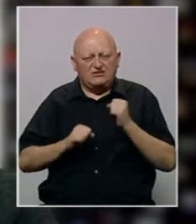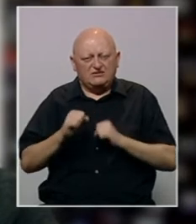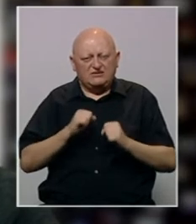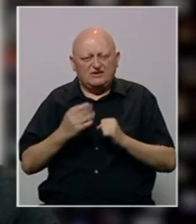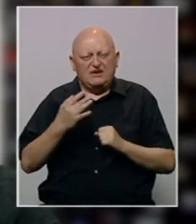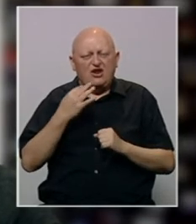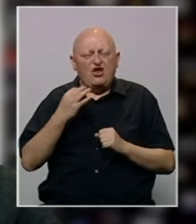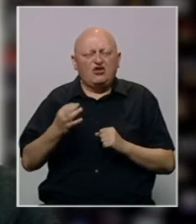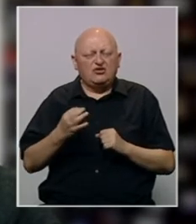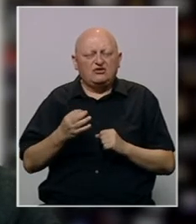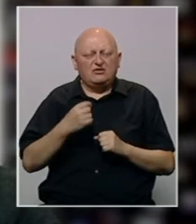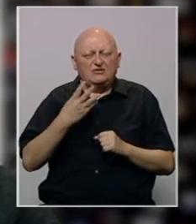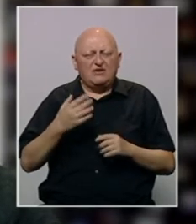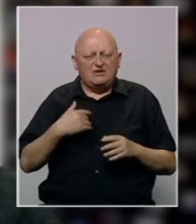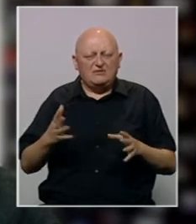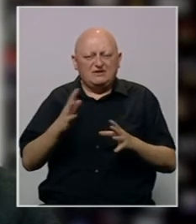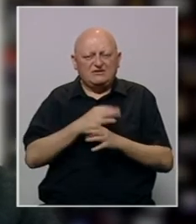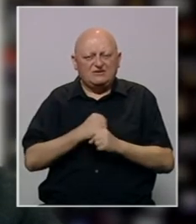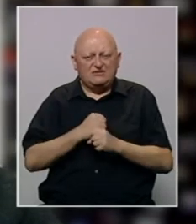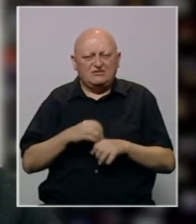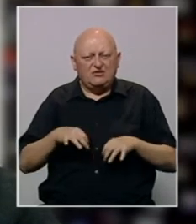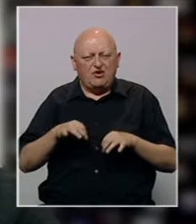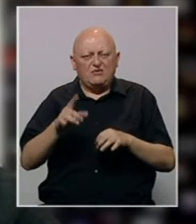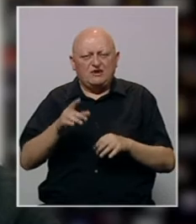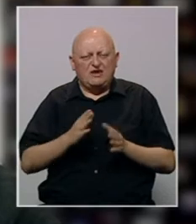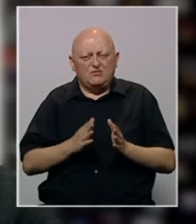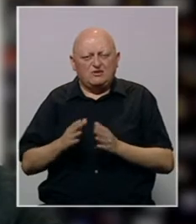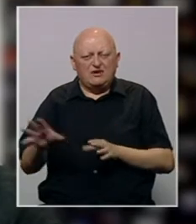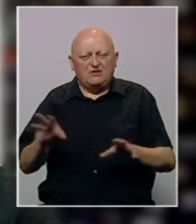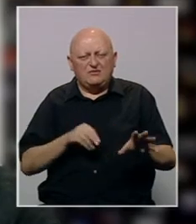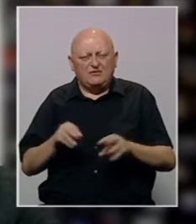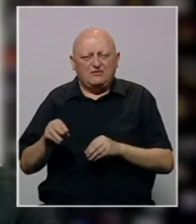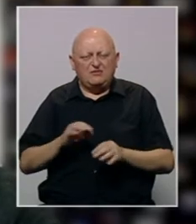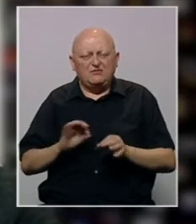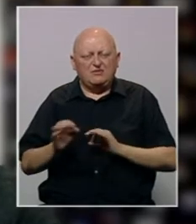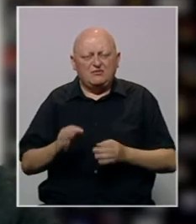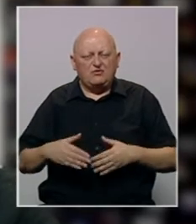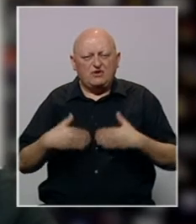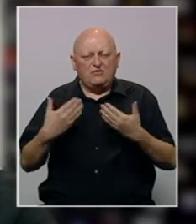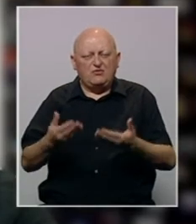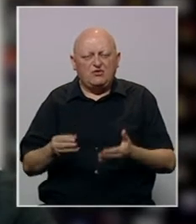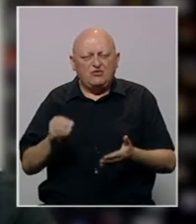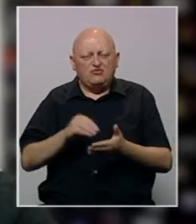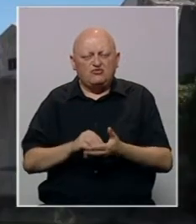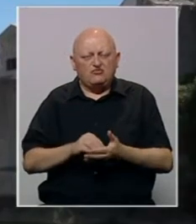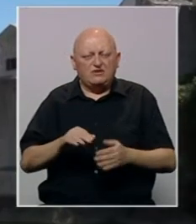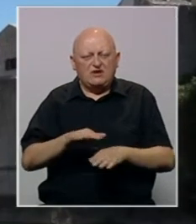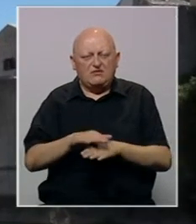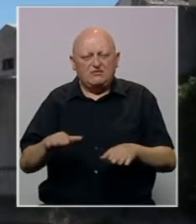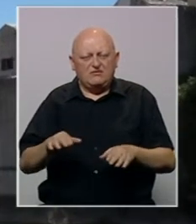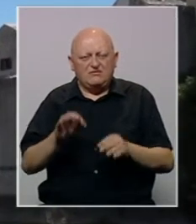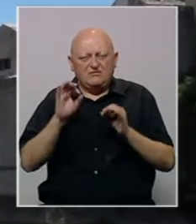još nekoliko dana, dok mi završimo kompletan taj proces prikupljanja, pripreme ponuda i unosa ponuda na platformu.